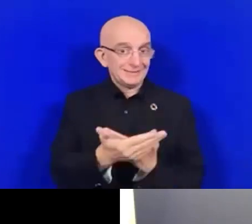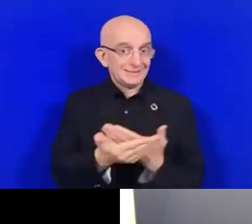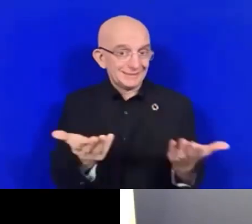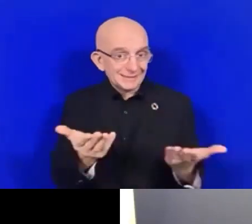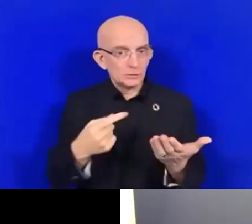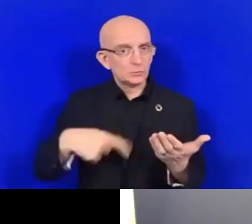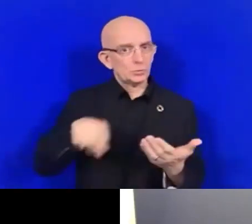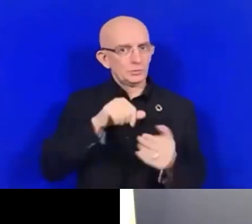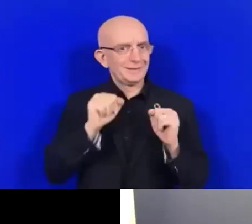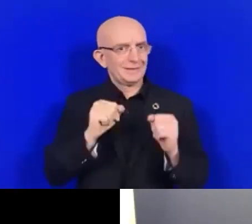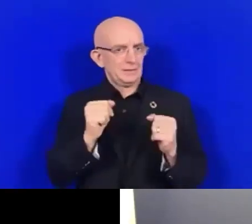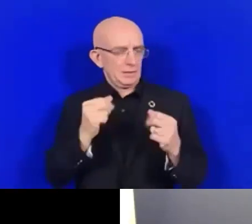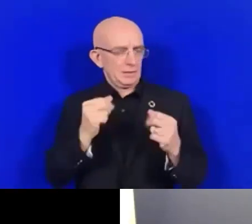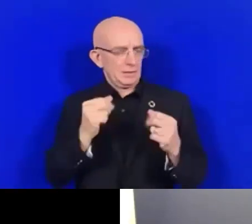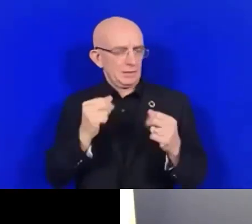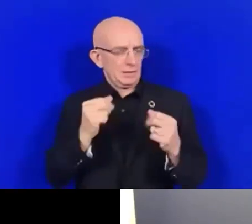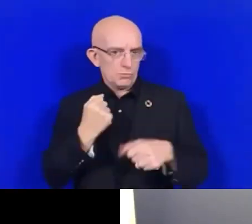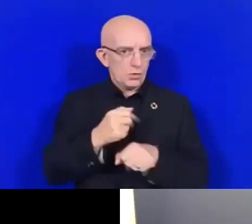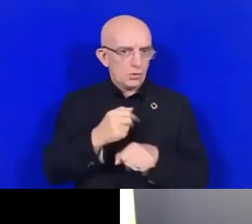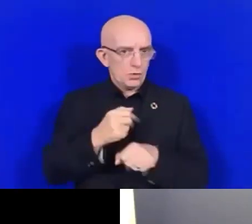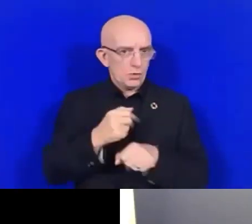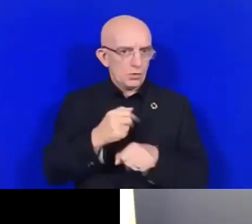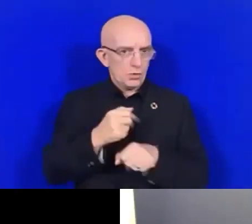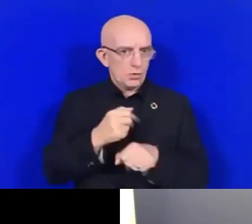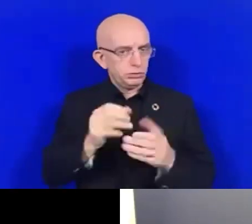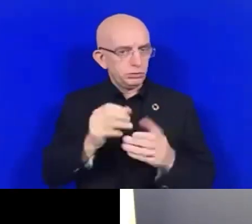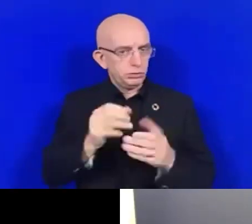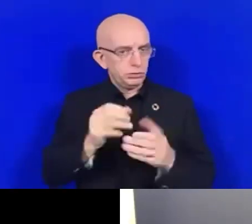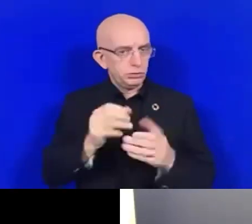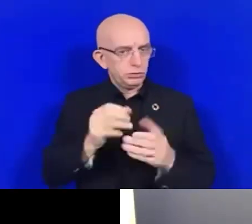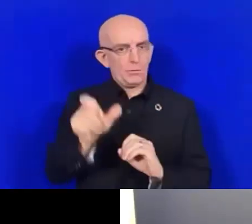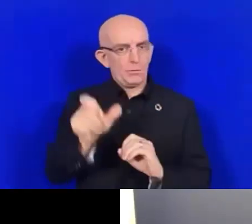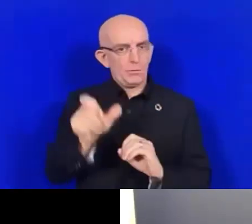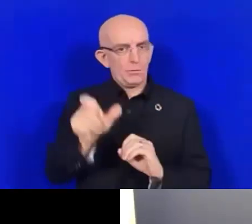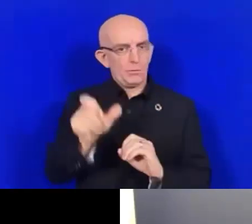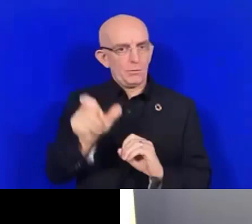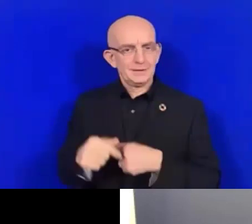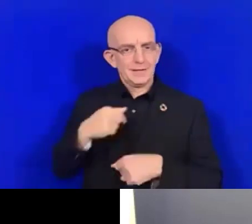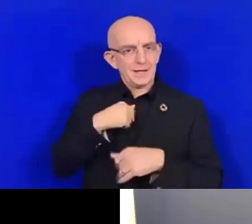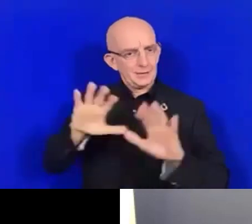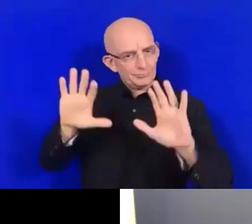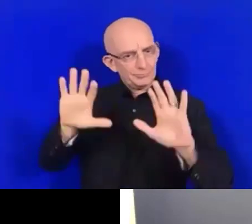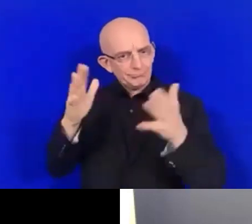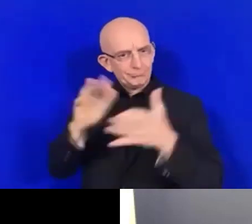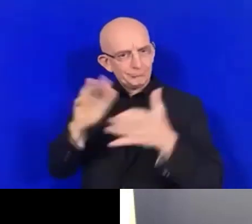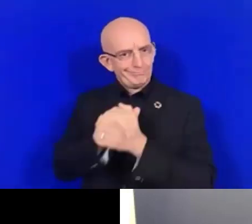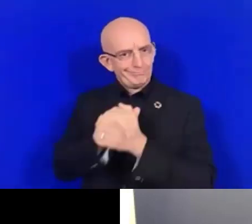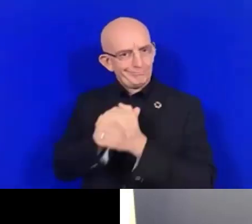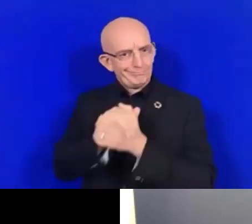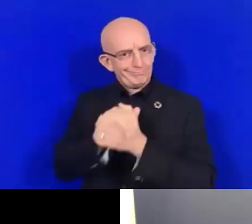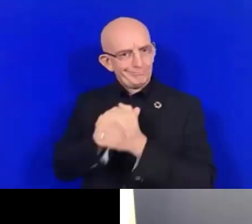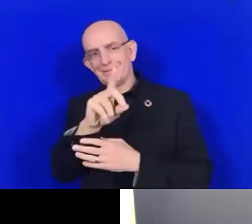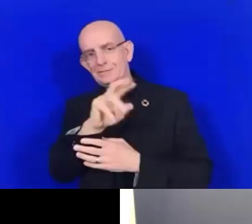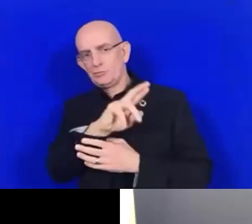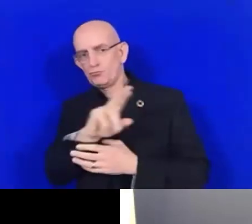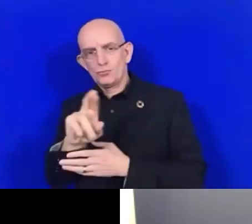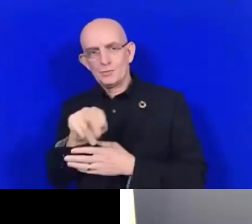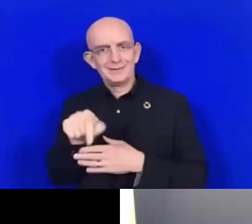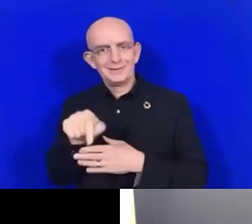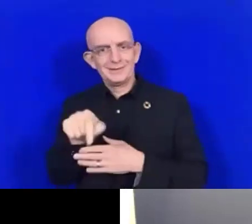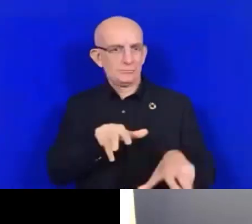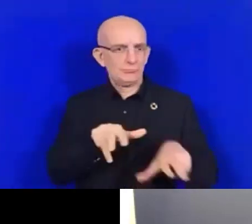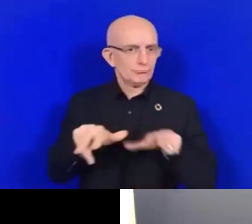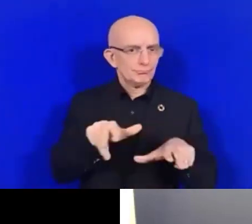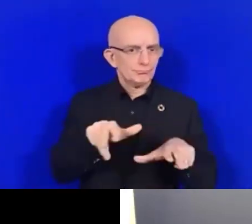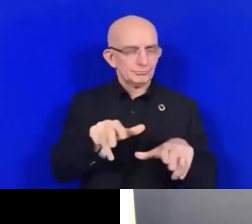de l'UNDRR dans le cadre de cette initiative. Et j'aimerais d'ailleurs insister sur le fait que vous